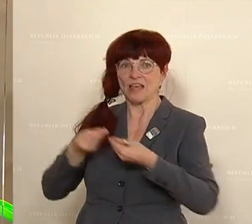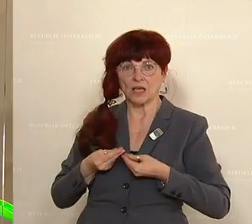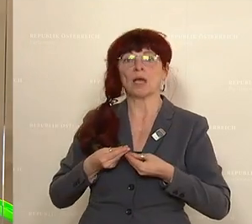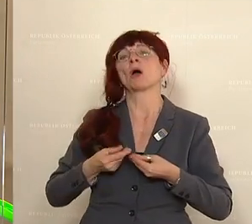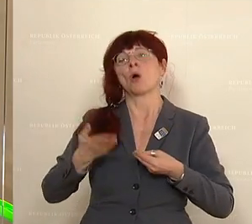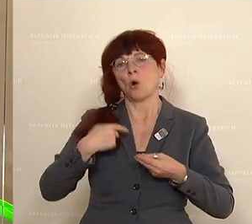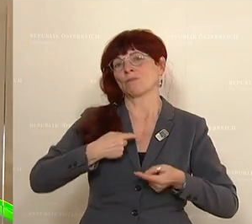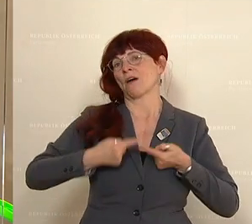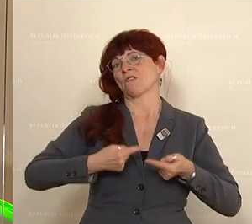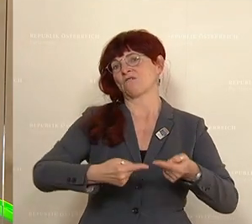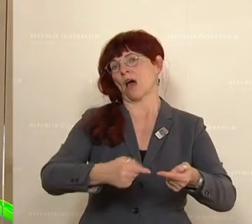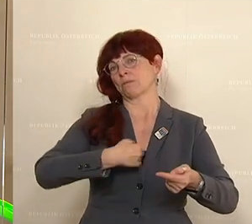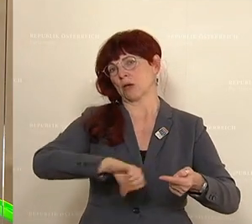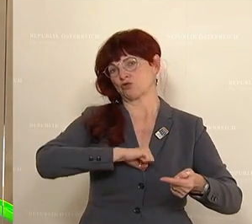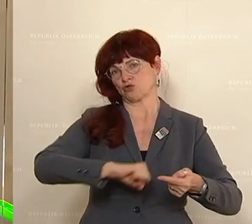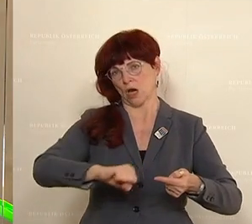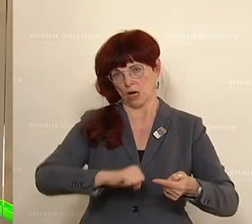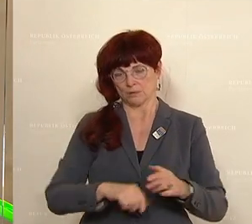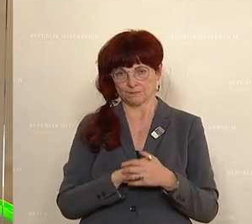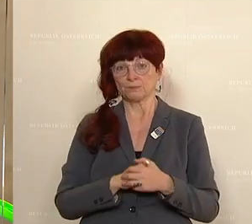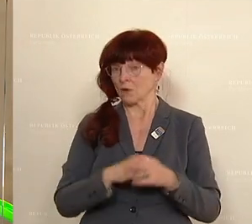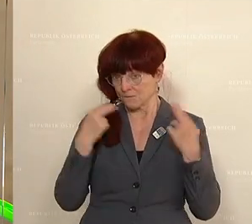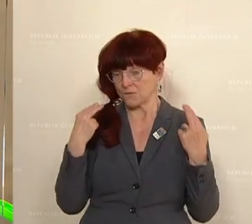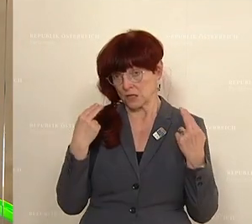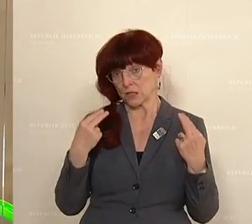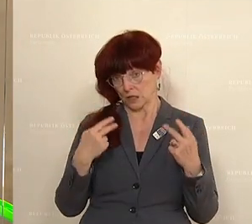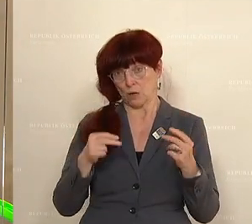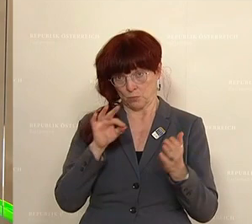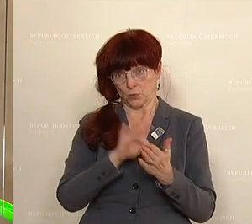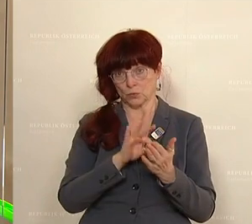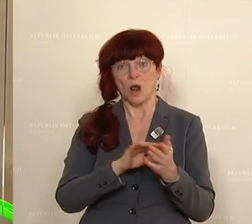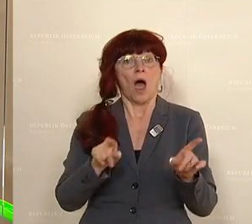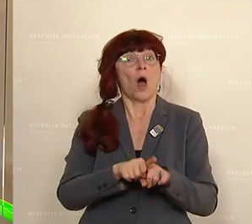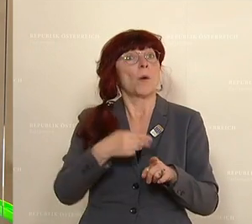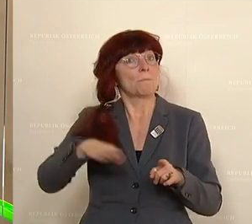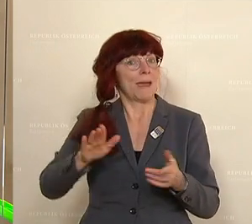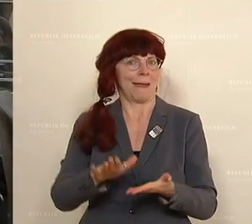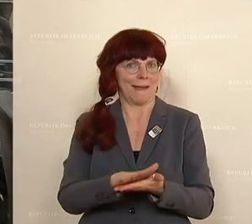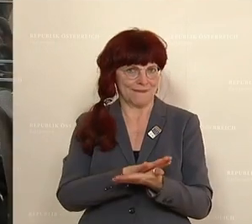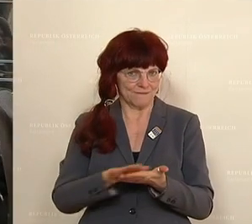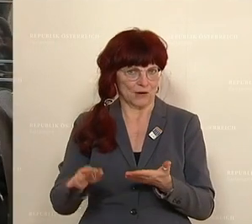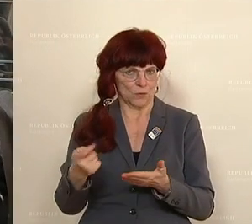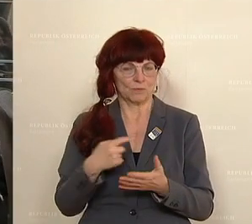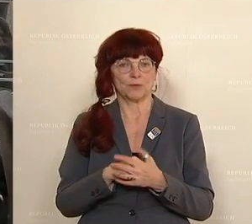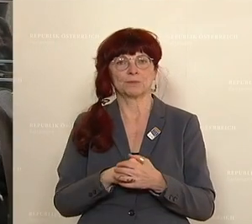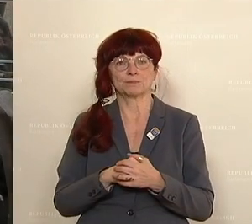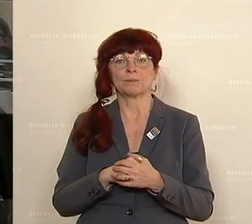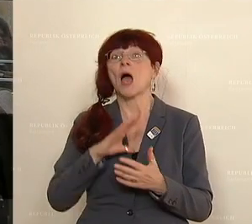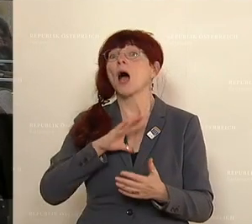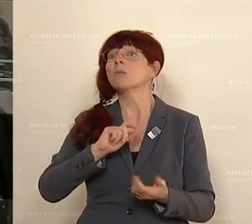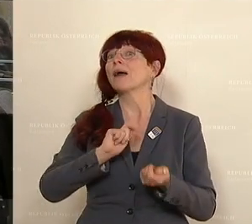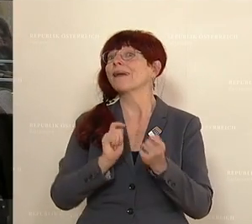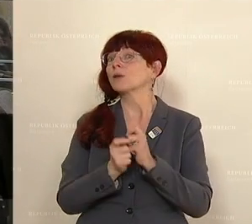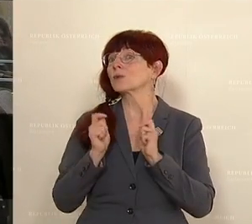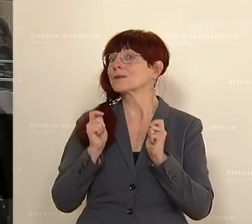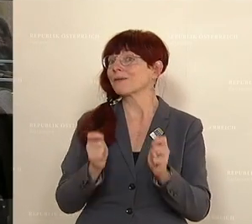das, glaube ich, ein ganz wichtiger und zentraler Punkt dieses Vorhabens. Aber zum Abänderungsantrag.